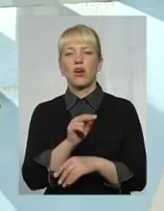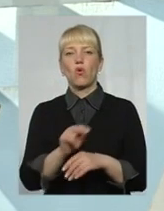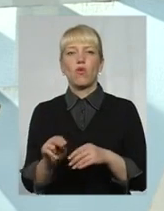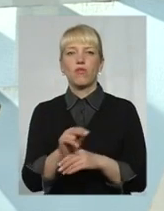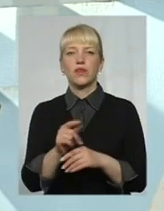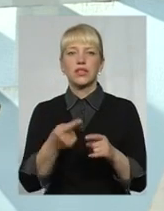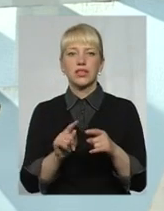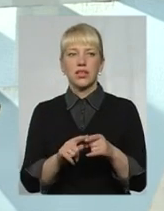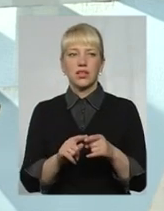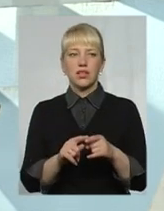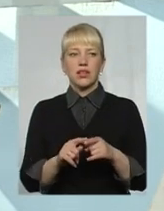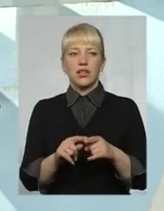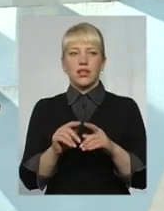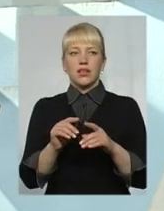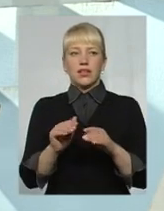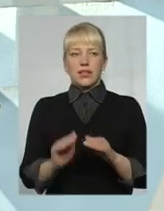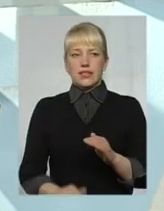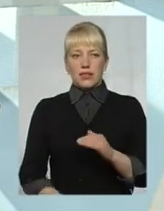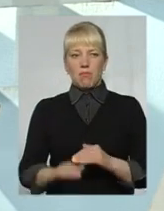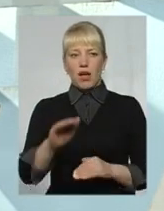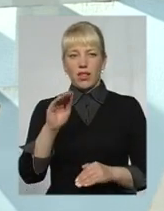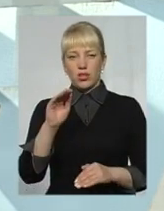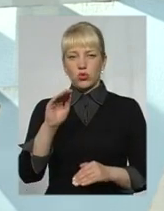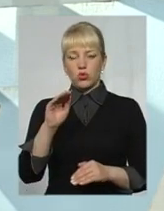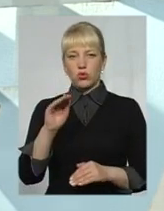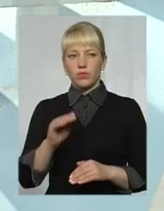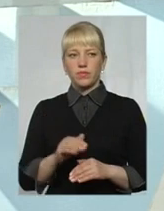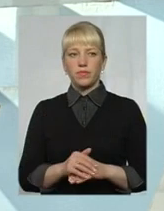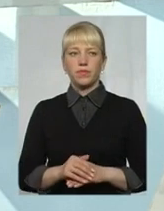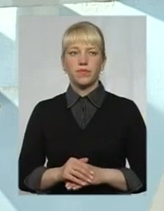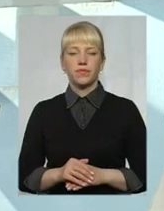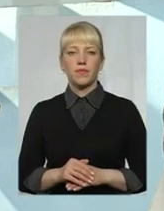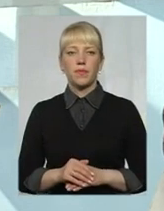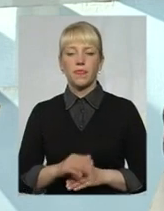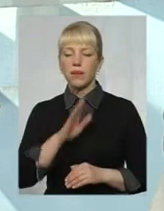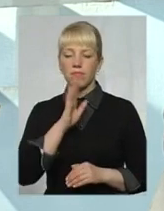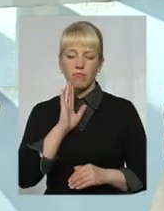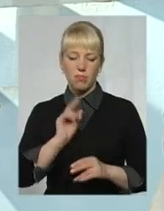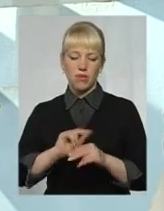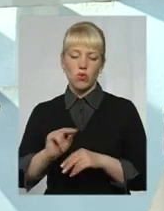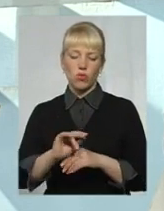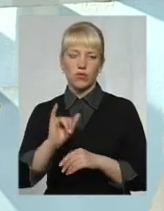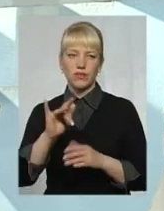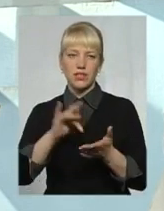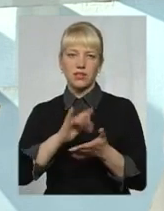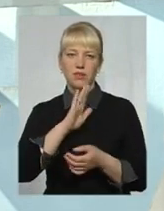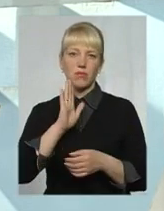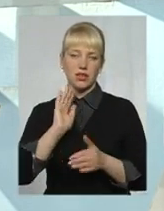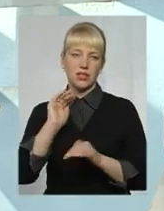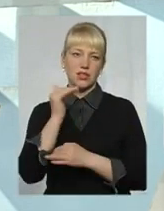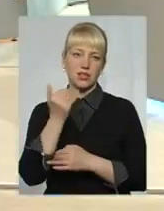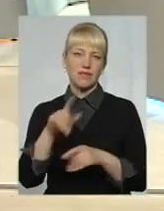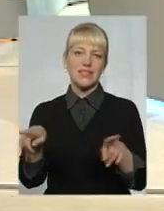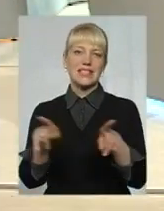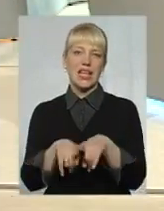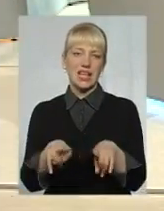цих вихованців з мамочками, мамочок разом з дітьми виховували у центрі матері і дитини. Все